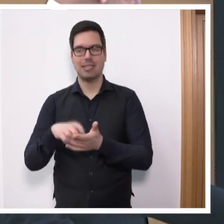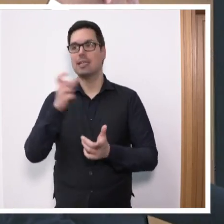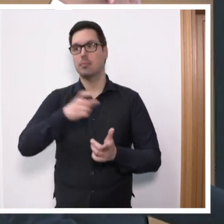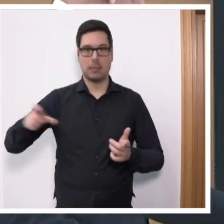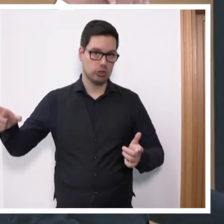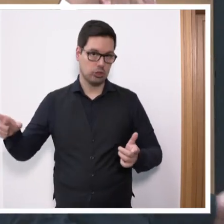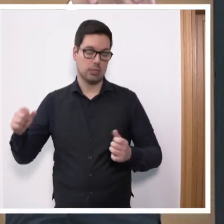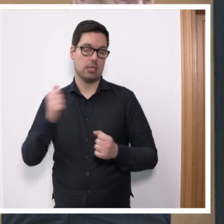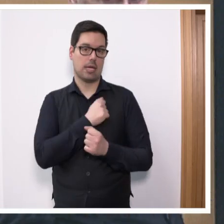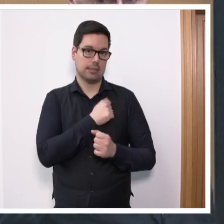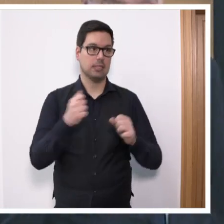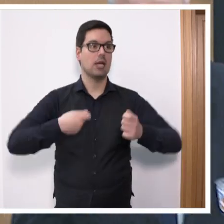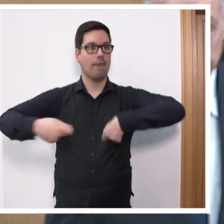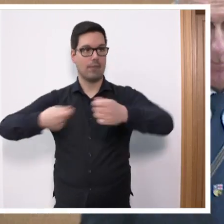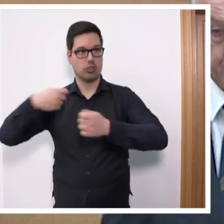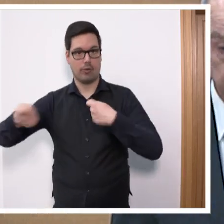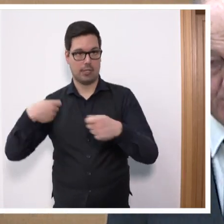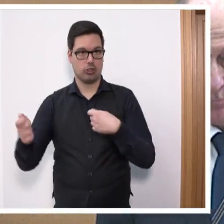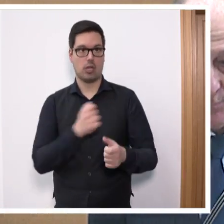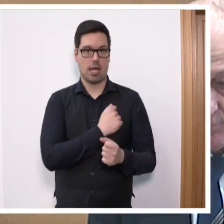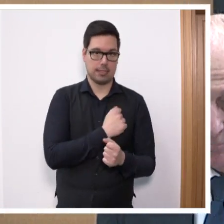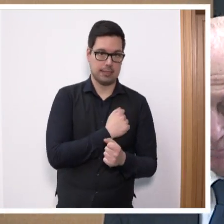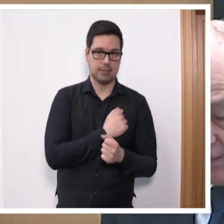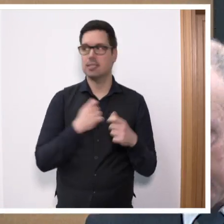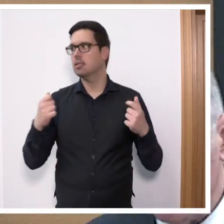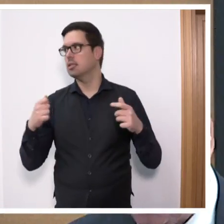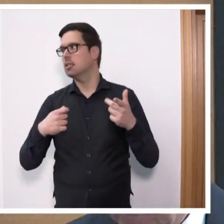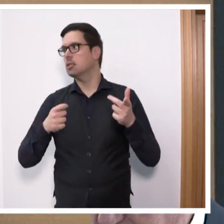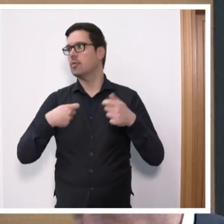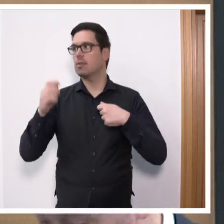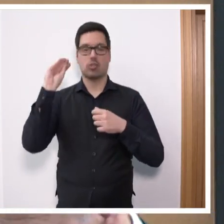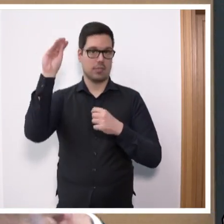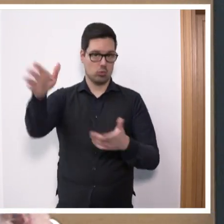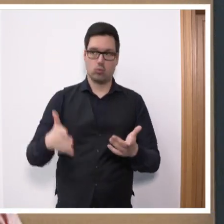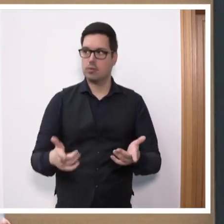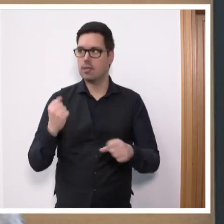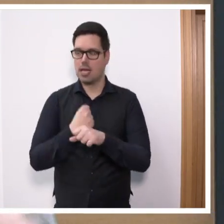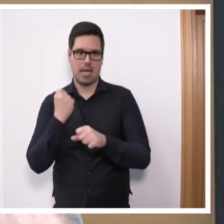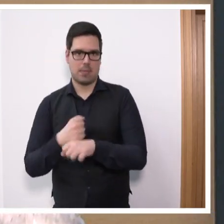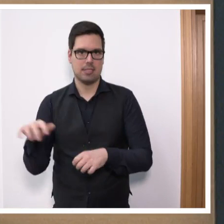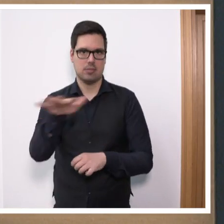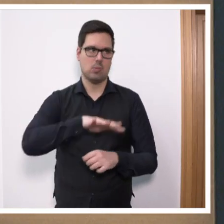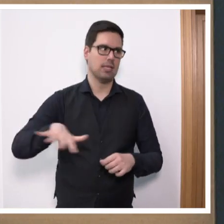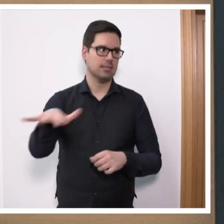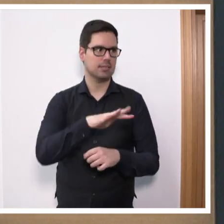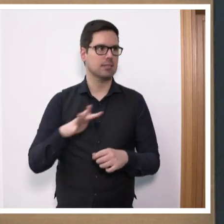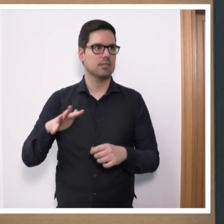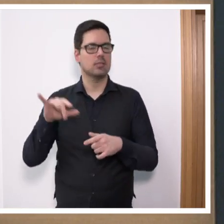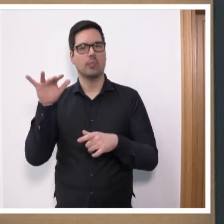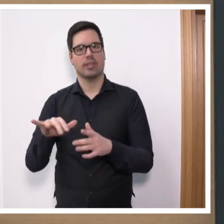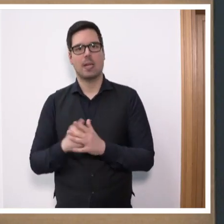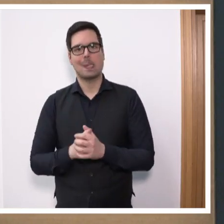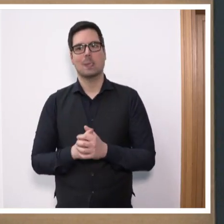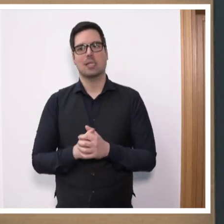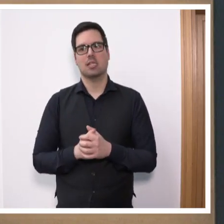zurzeit Angst, wirtschaftlich Angst, darum, was mit der Wirtschaft in der Zukunft passiert, was aus ihren Arbeitsplätzen wird. Und viele haben auch den